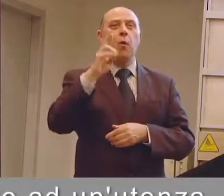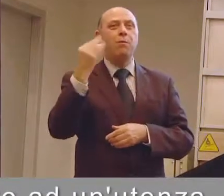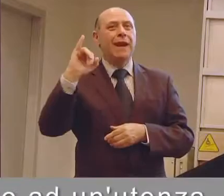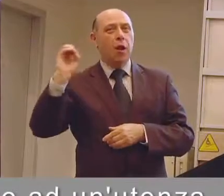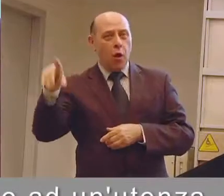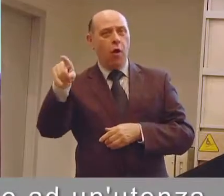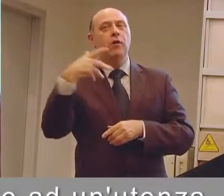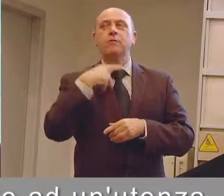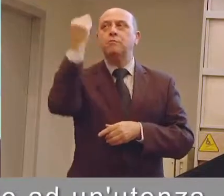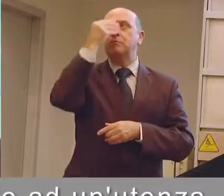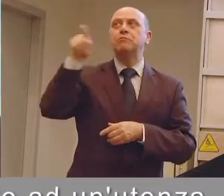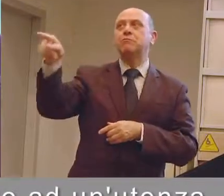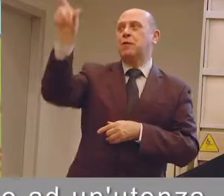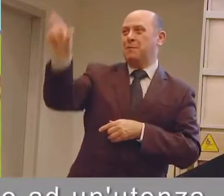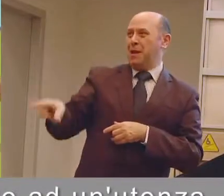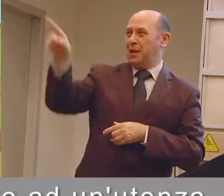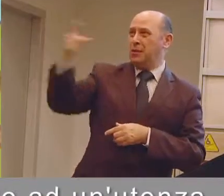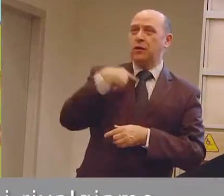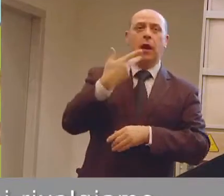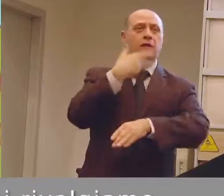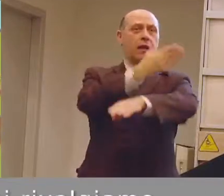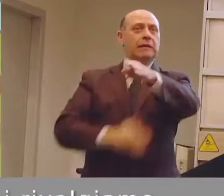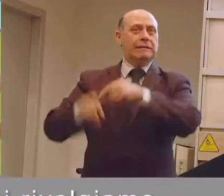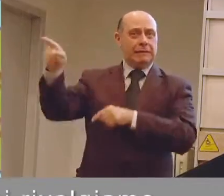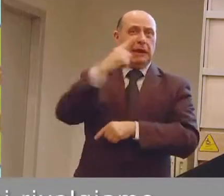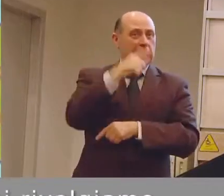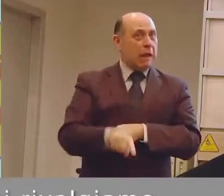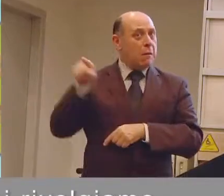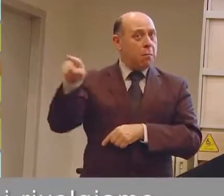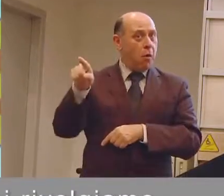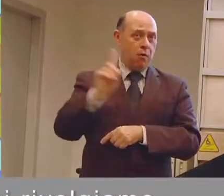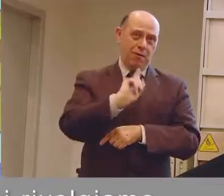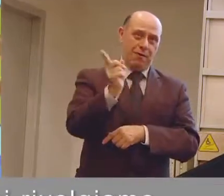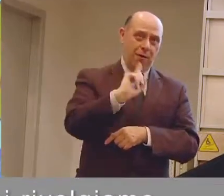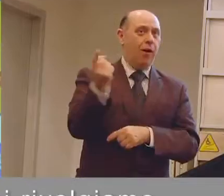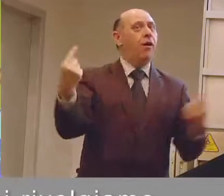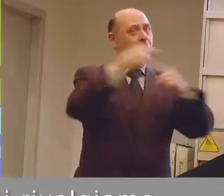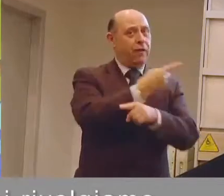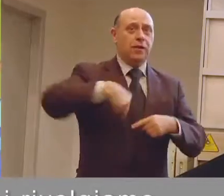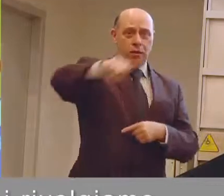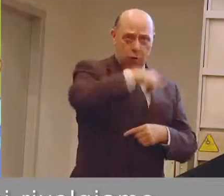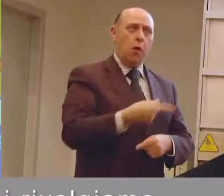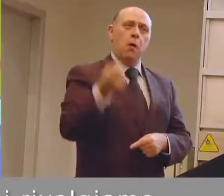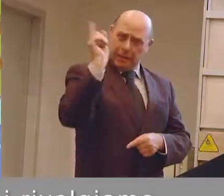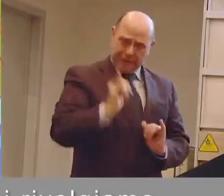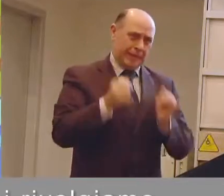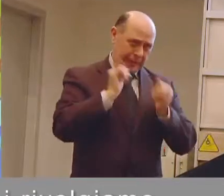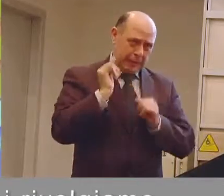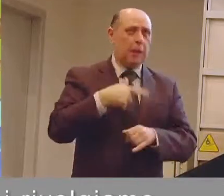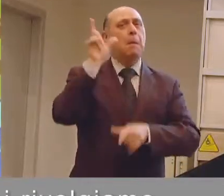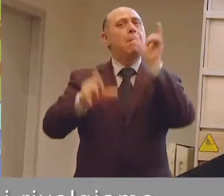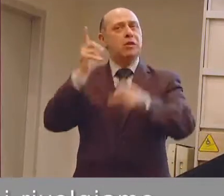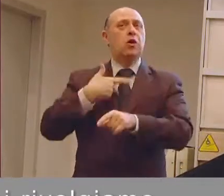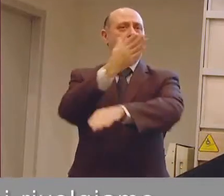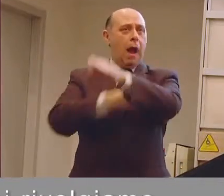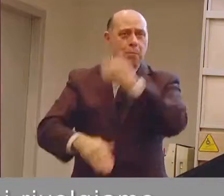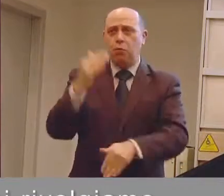'utenza principale che è quella della persona amputata, come aureo e ausili del Centro Protesi al contrario noi ci rivolgiamo anche alle persone amputate che